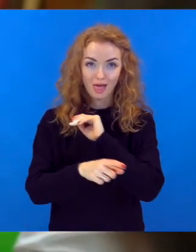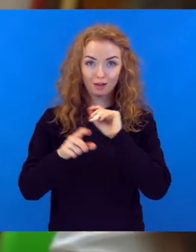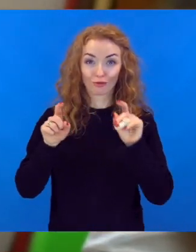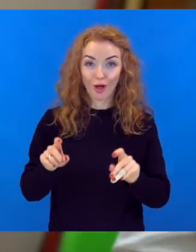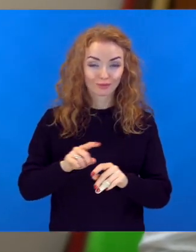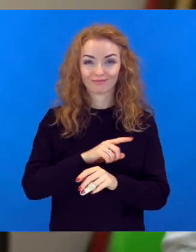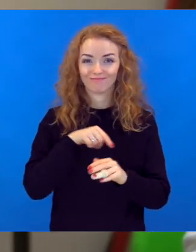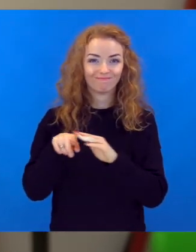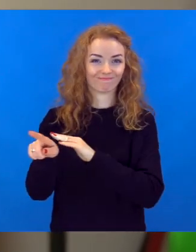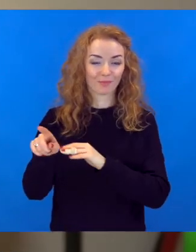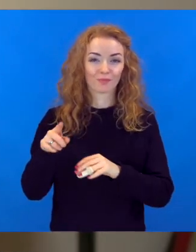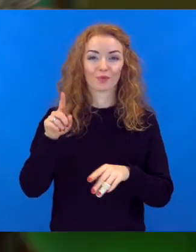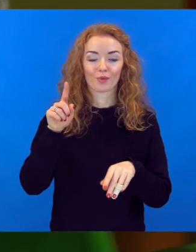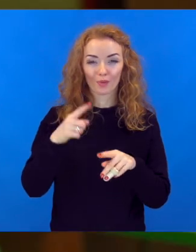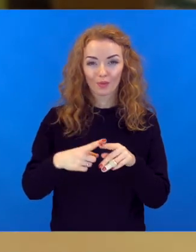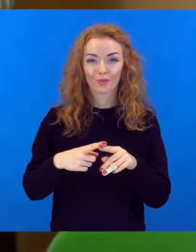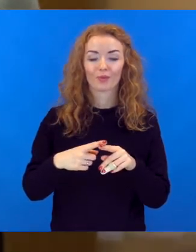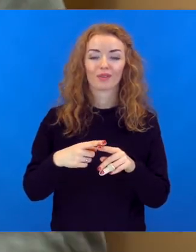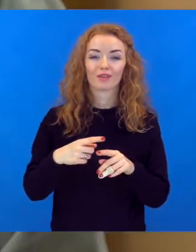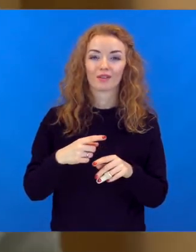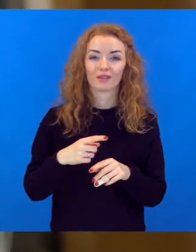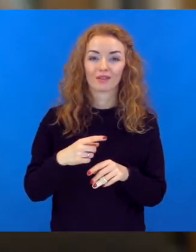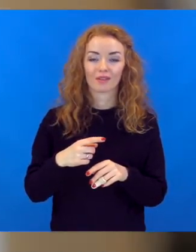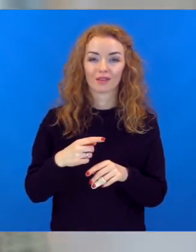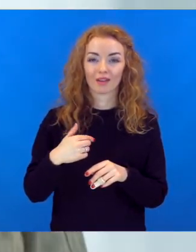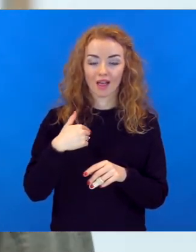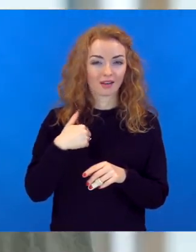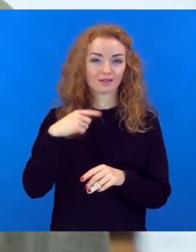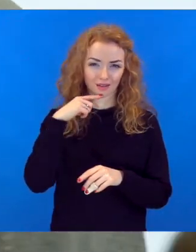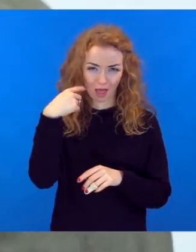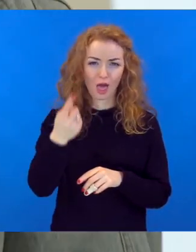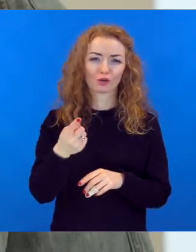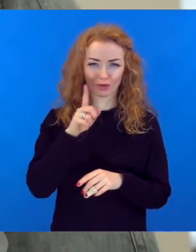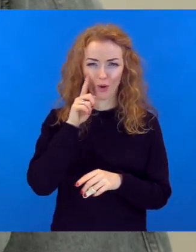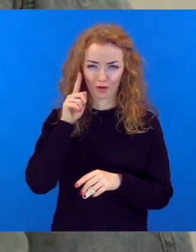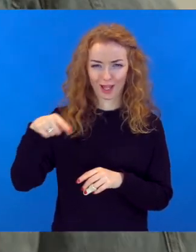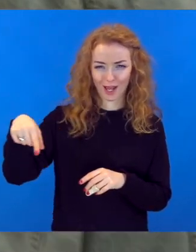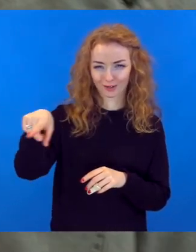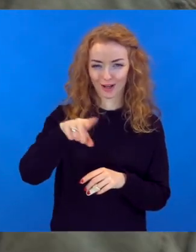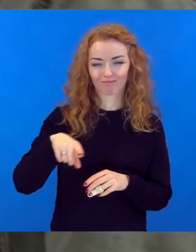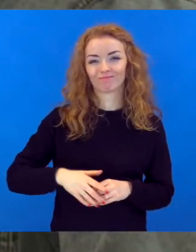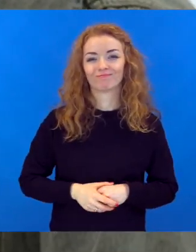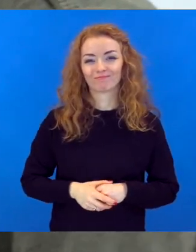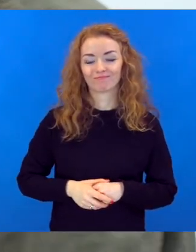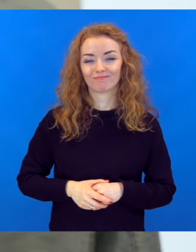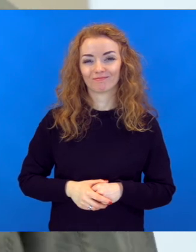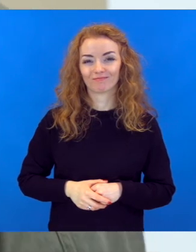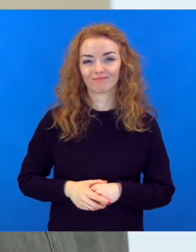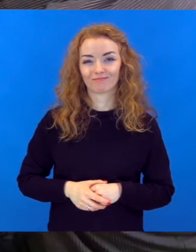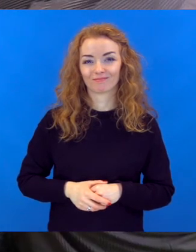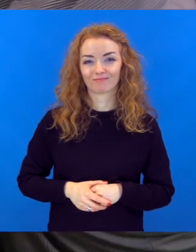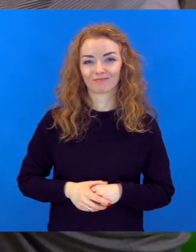Dažreiz tu esi pēdēji, kurš sēdi. Ja man vajadzētu pierunāt jauniešu šļūdu pa skolotājiem, tad es laikam teiktu, ka...